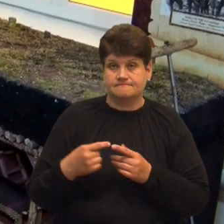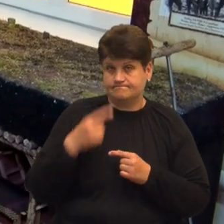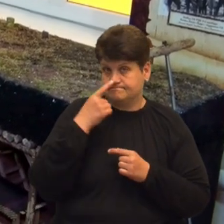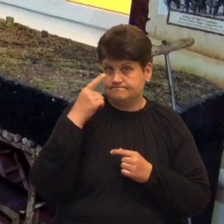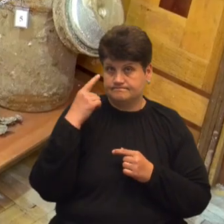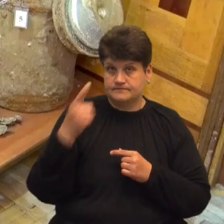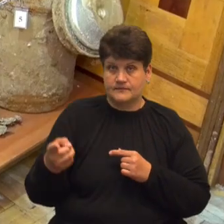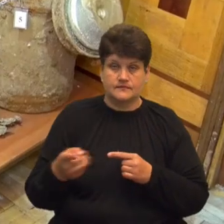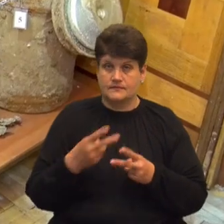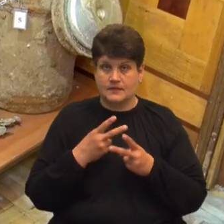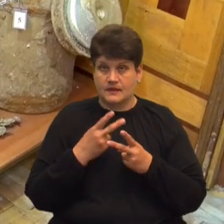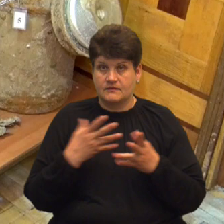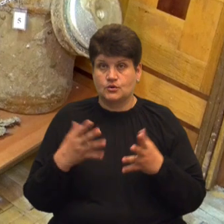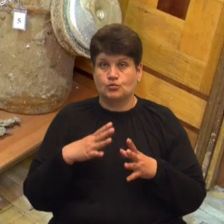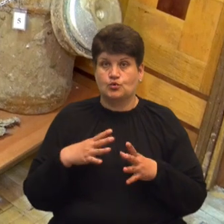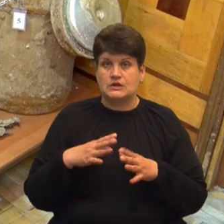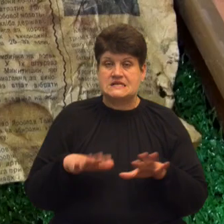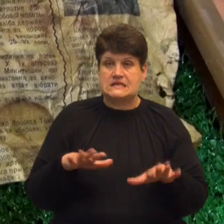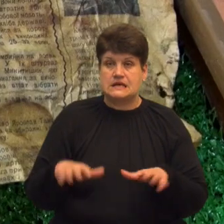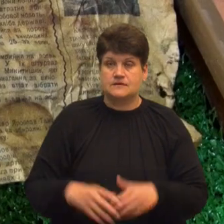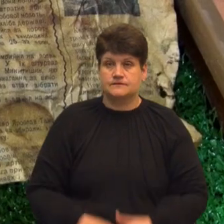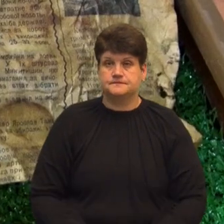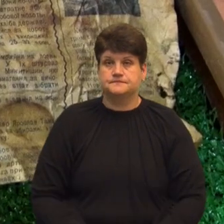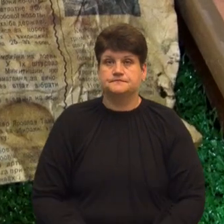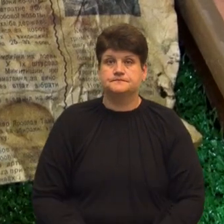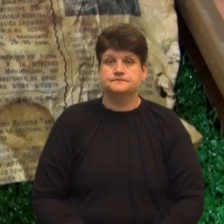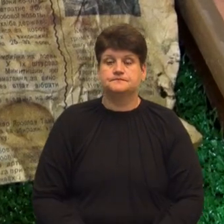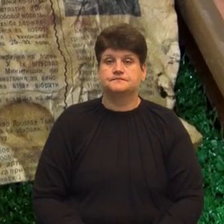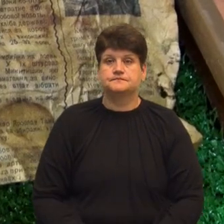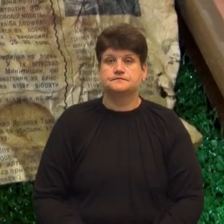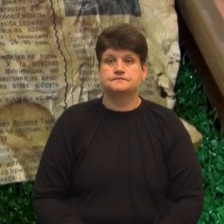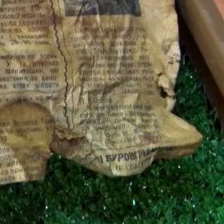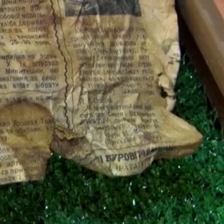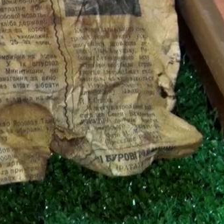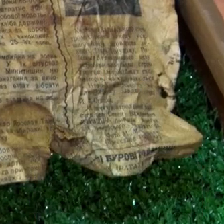залишати середів. Богдана Савицька, Василь Панчук, Суспільні новини, Тернопіль.